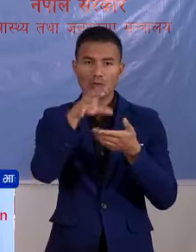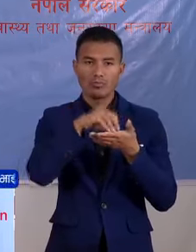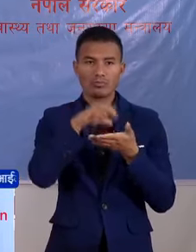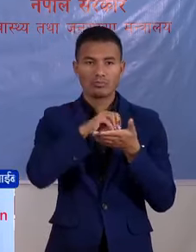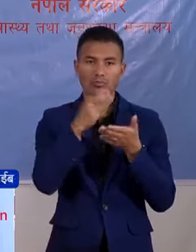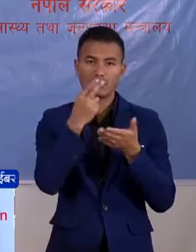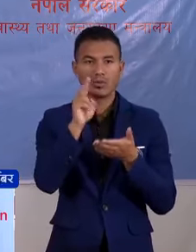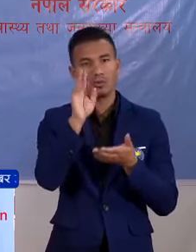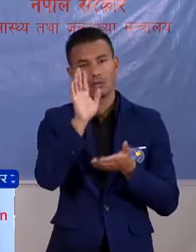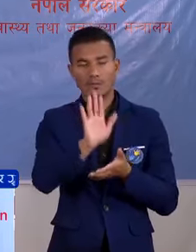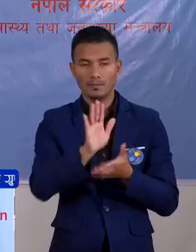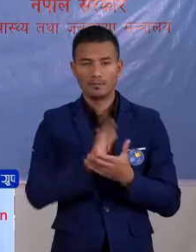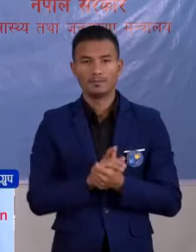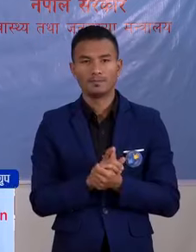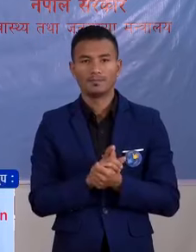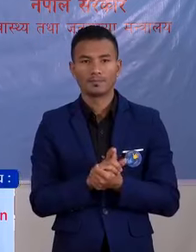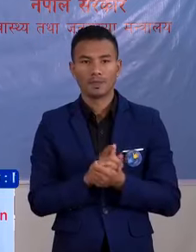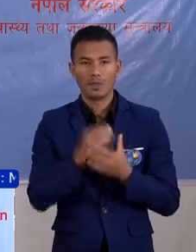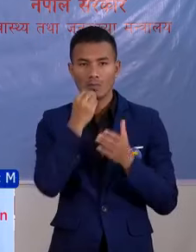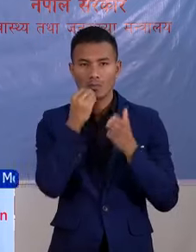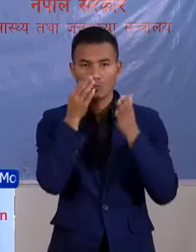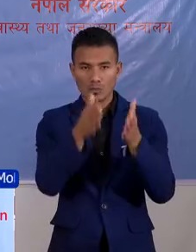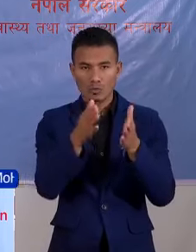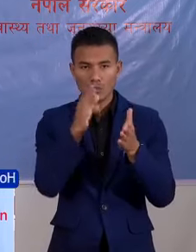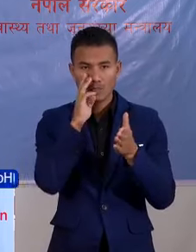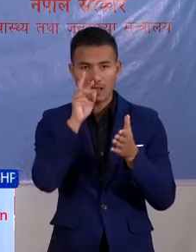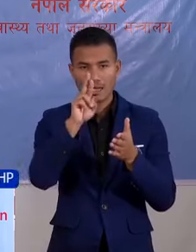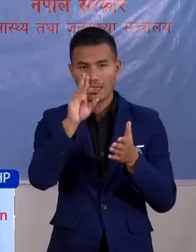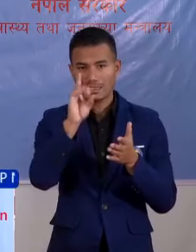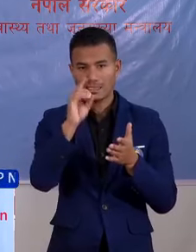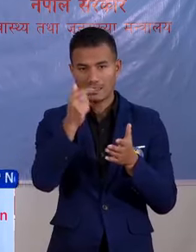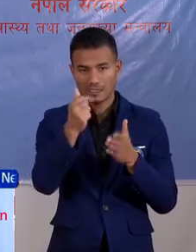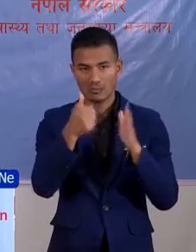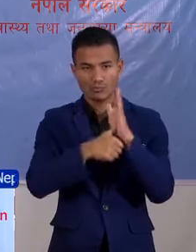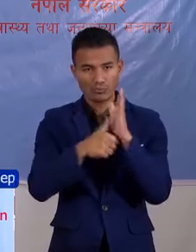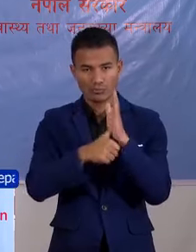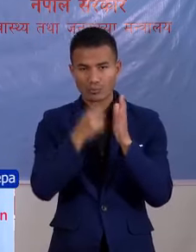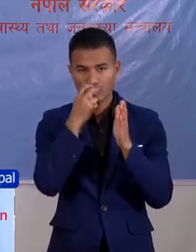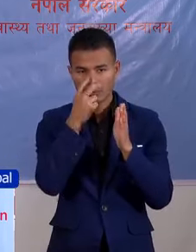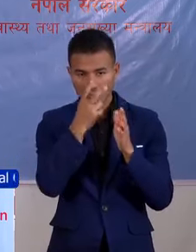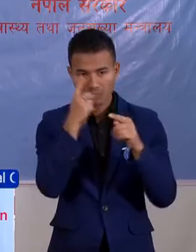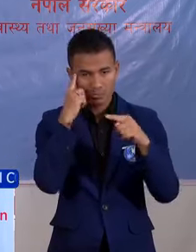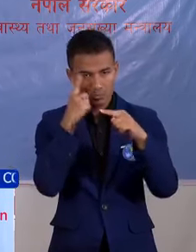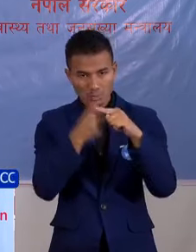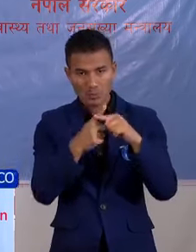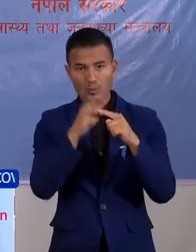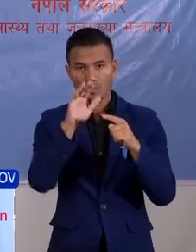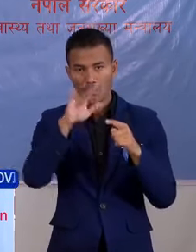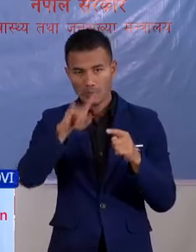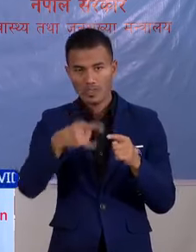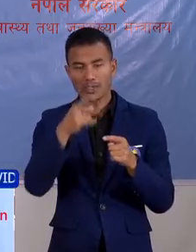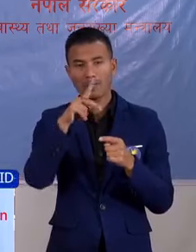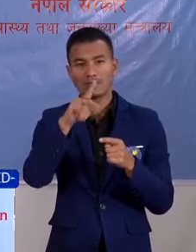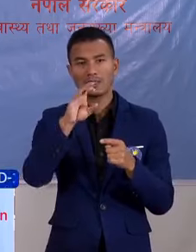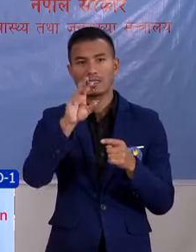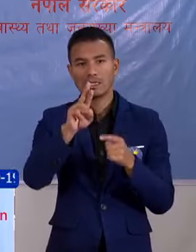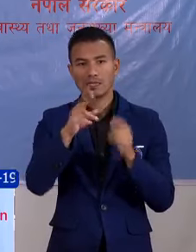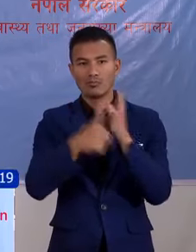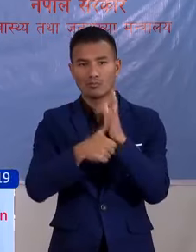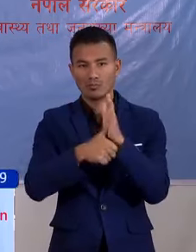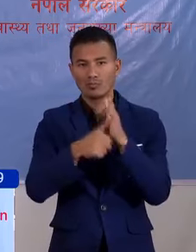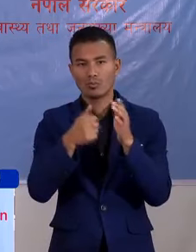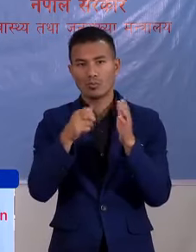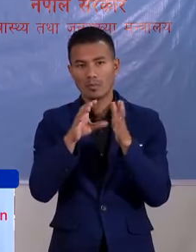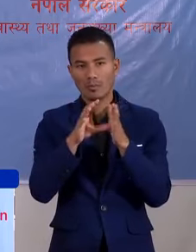संकलन बही सकेको छा रवजपुर्मा वहां आडिटी पोजिटिव देखे पस्चाथ फेरी पुना PCR प्रभिर्दिवाट गरियेको